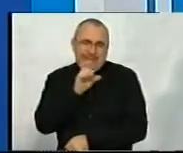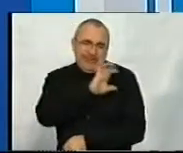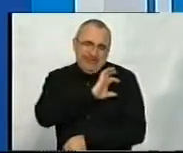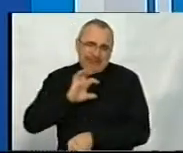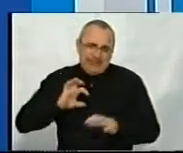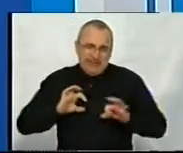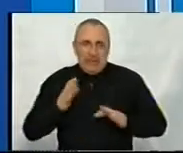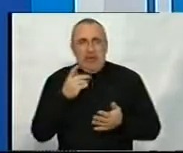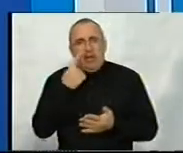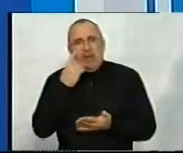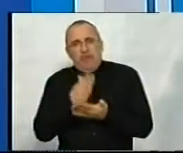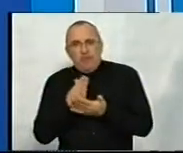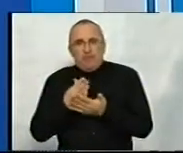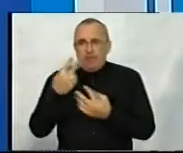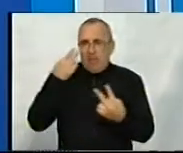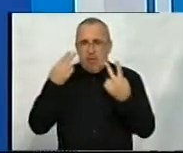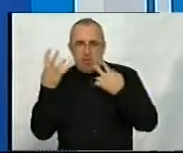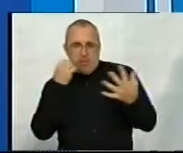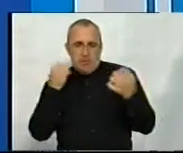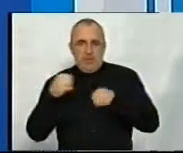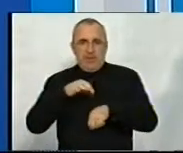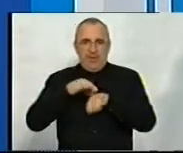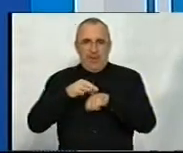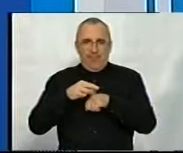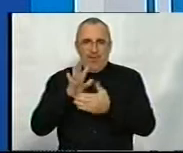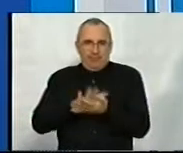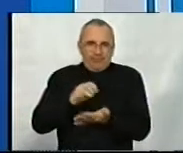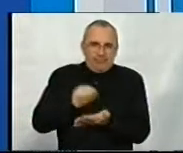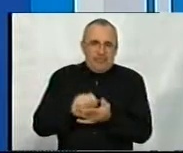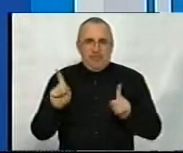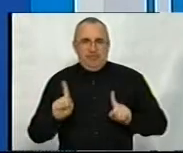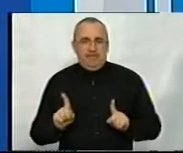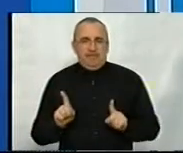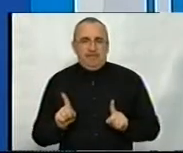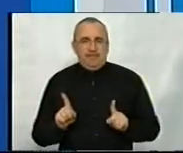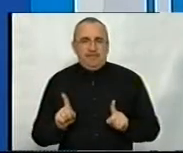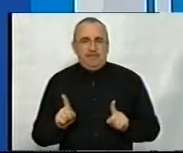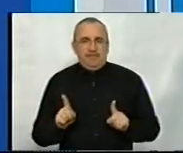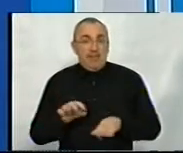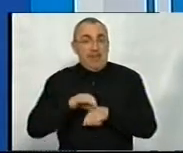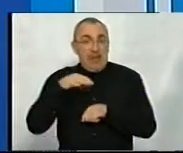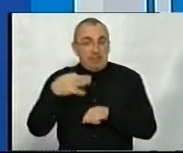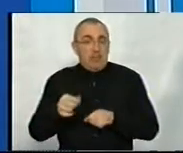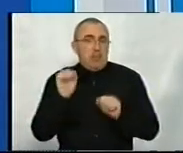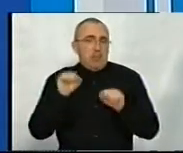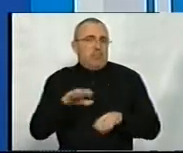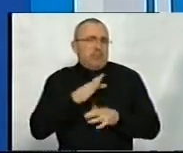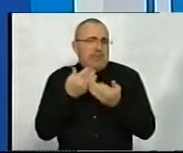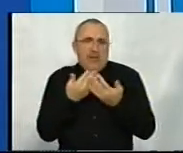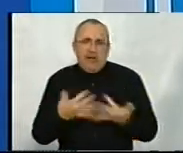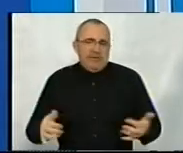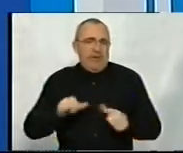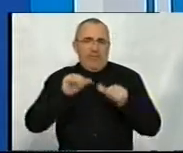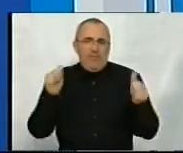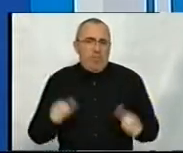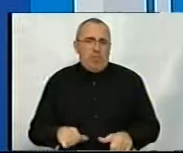явні зовнішні ознаки тілесних ушкоджень. Тому що насильство, воно може бути різних формах.